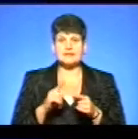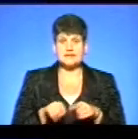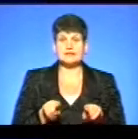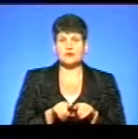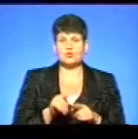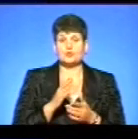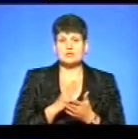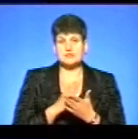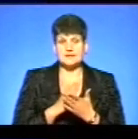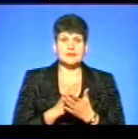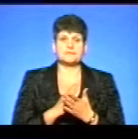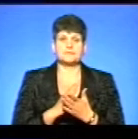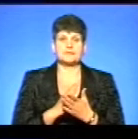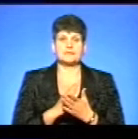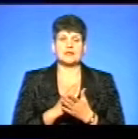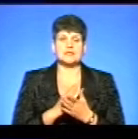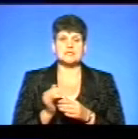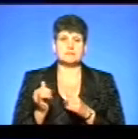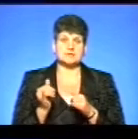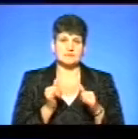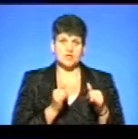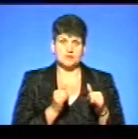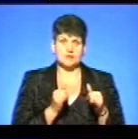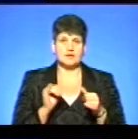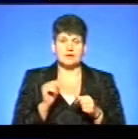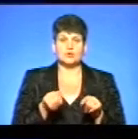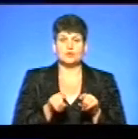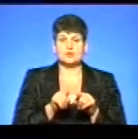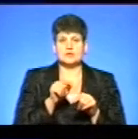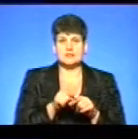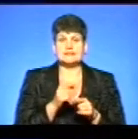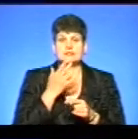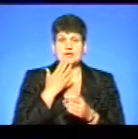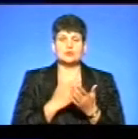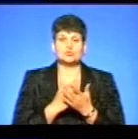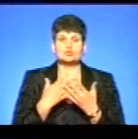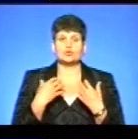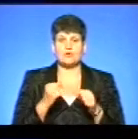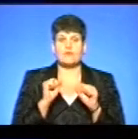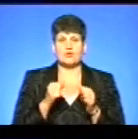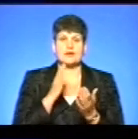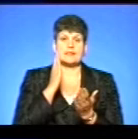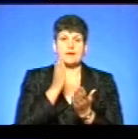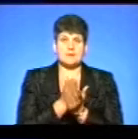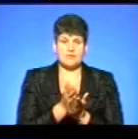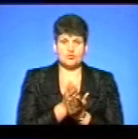відповідно від табель обезпечення, відповідно табель оснащення. І тоді з Національною службою здоров'я може напряму також